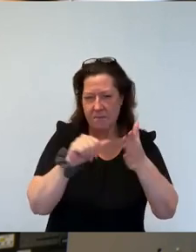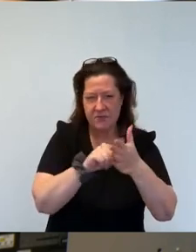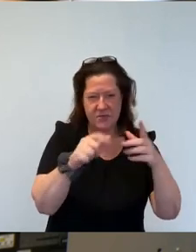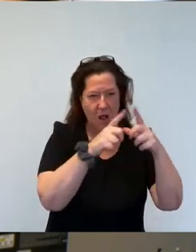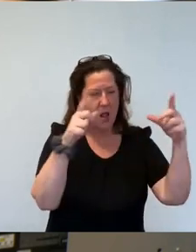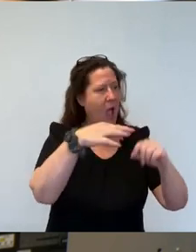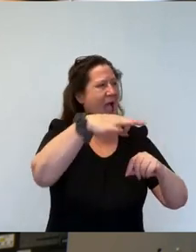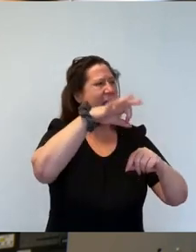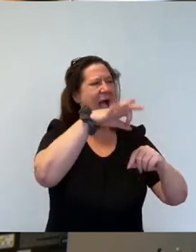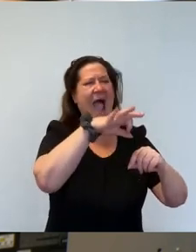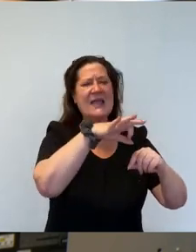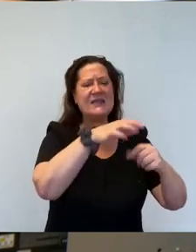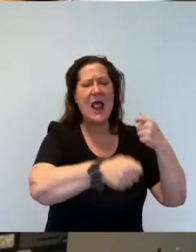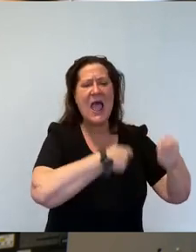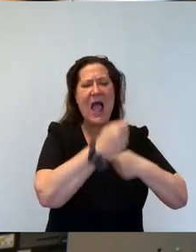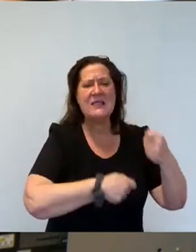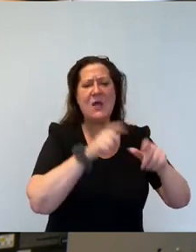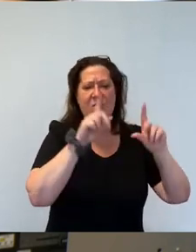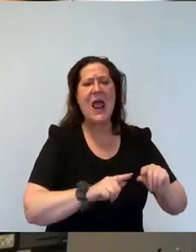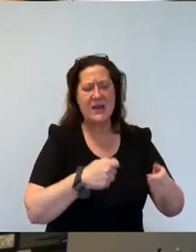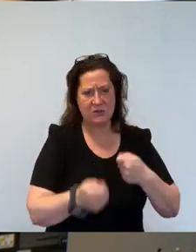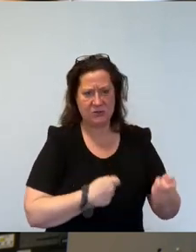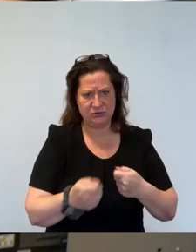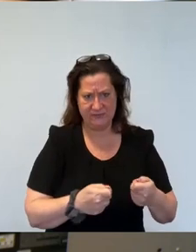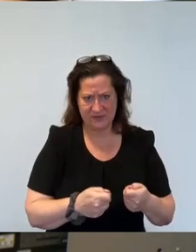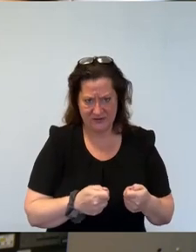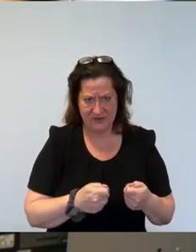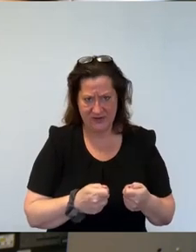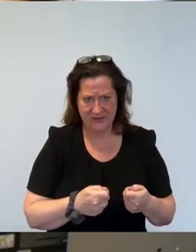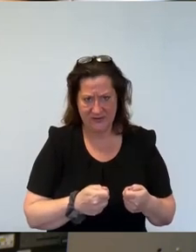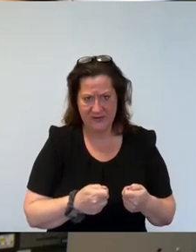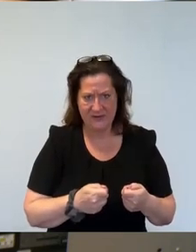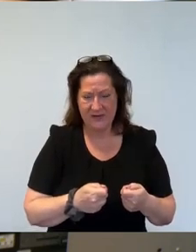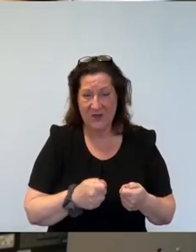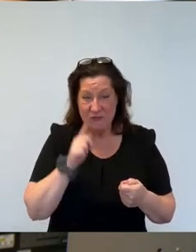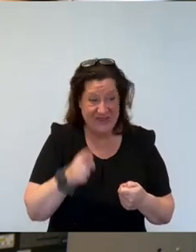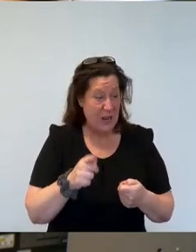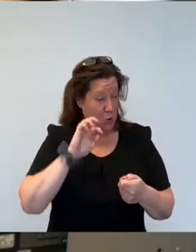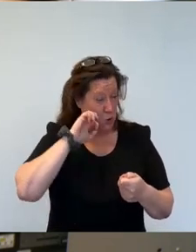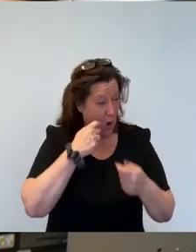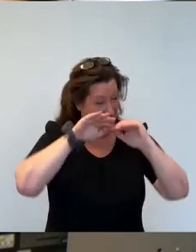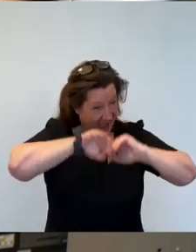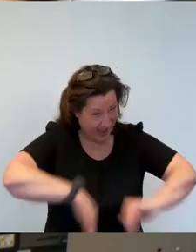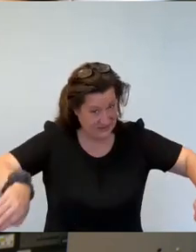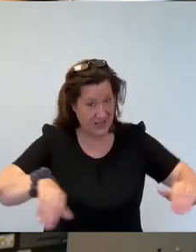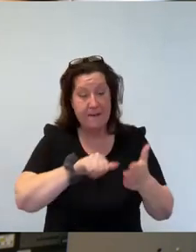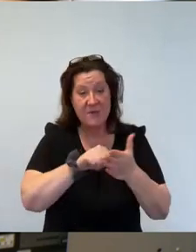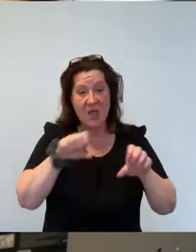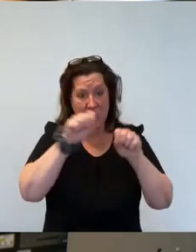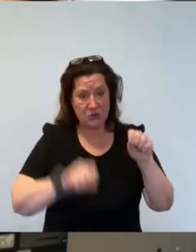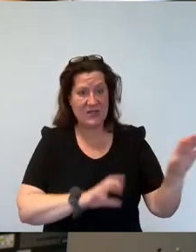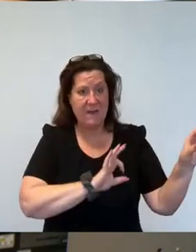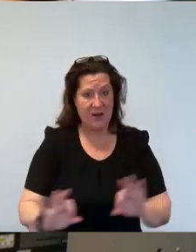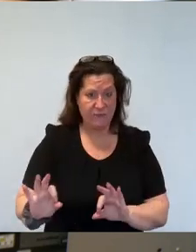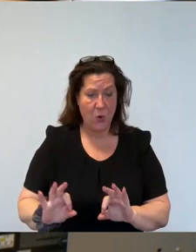insbesondere auch für kleine Leben? Müssen diese ein weiteres Bezahlsystem bei sich einführen oder können sie die bestehende, die jetzt